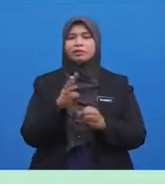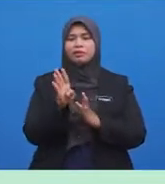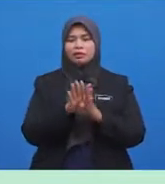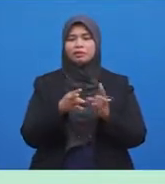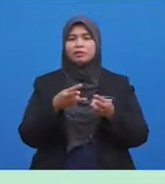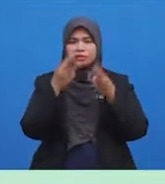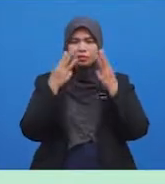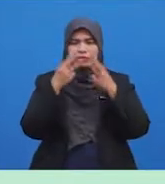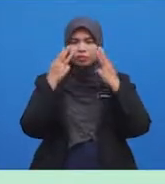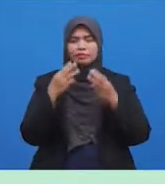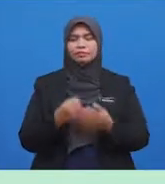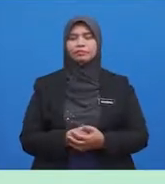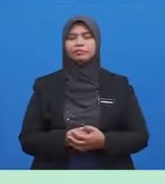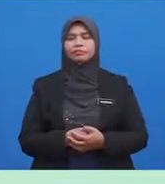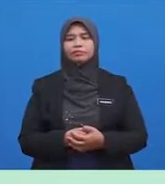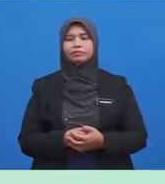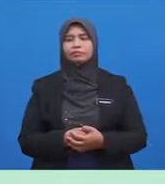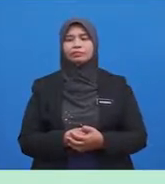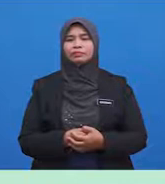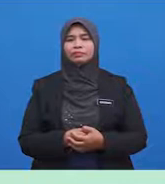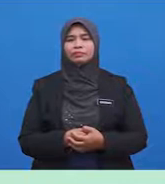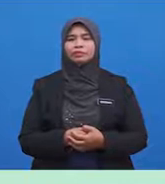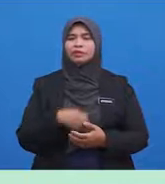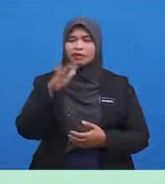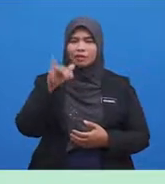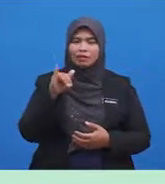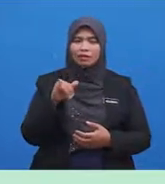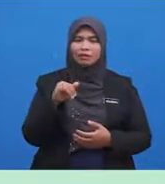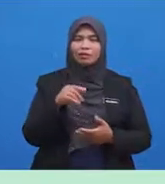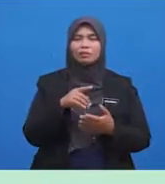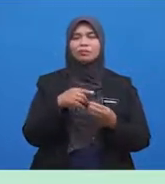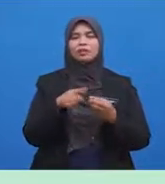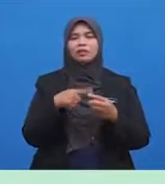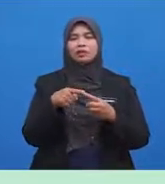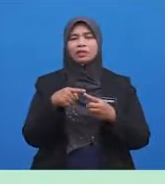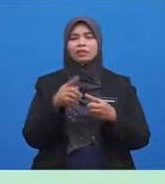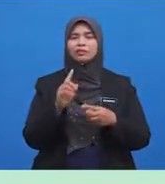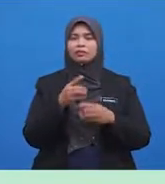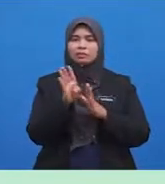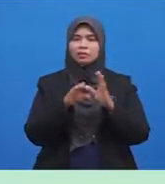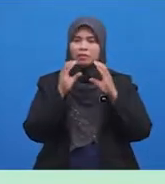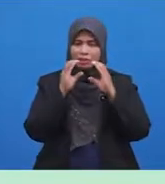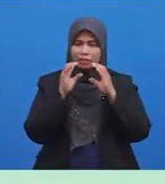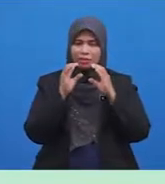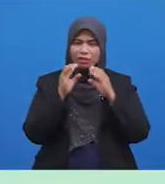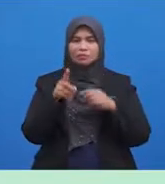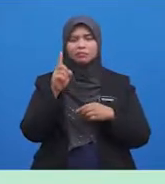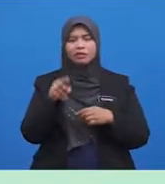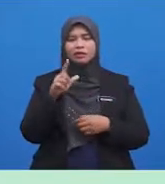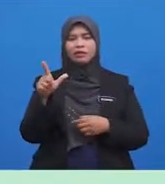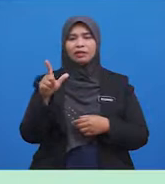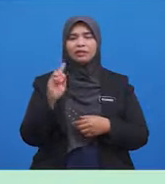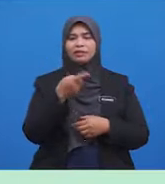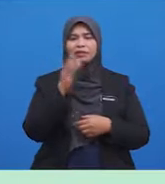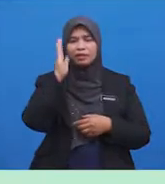Ketika beruduk Ya Apabila kita bercakap-cakap Mestilah